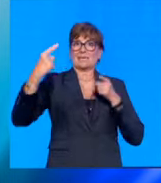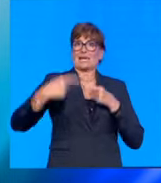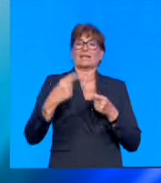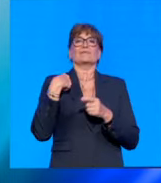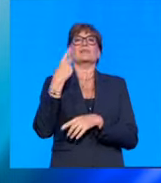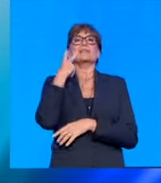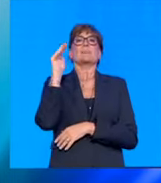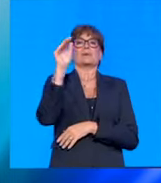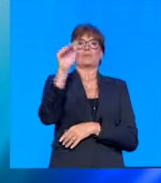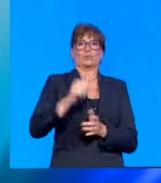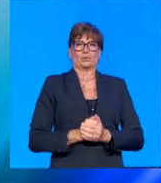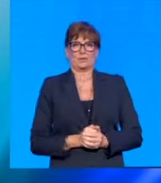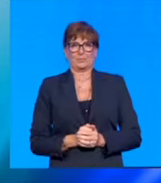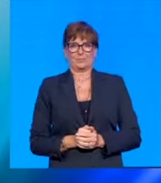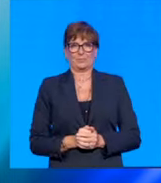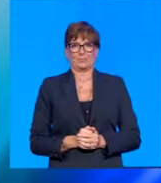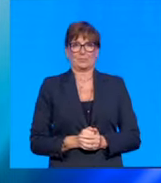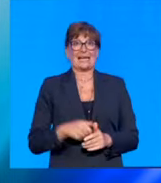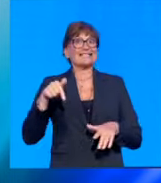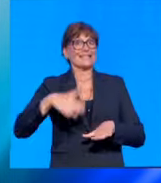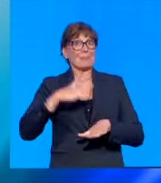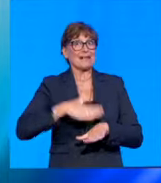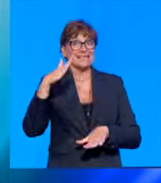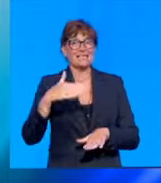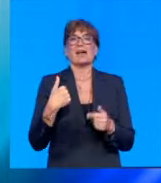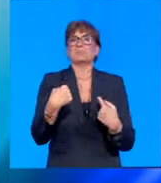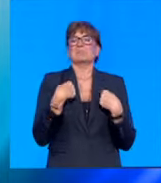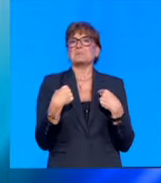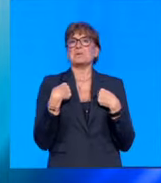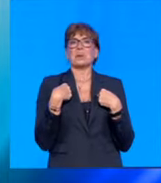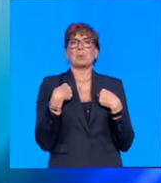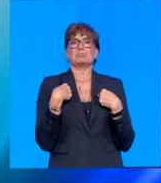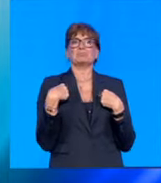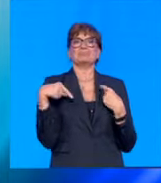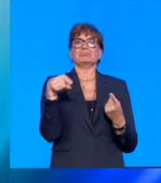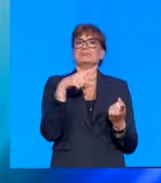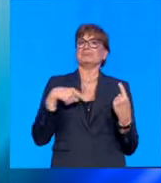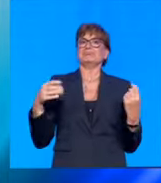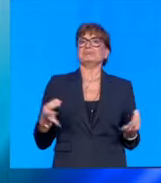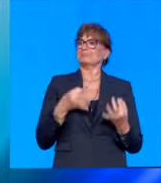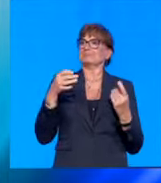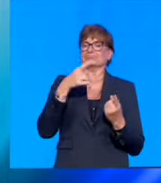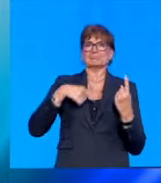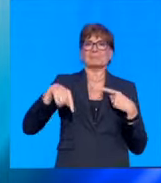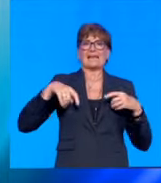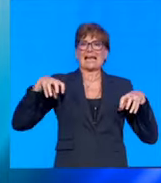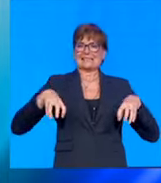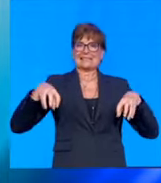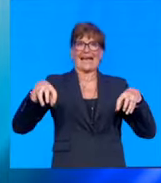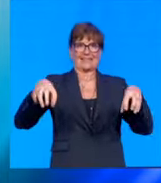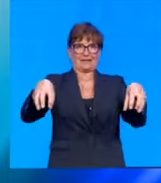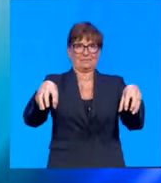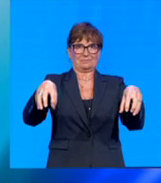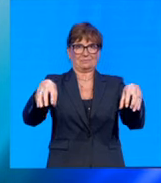futuro. Questa mattina, mentre giravo tra i bellissimi stand che spero abbiate tutti l